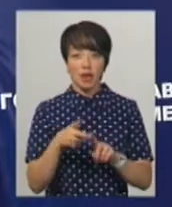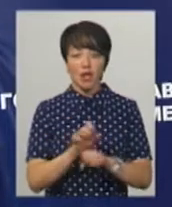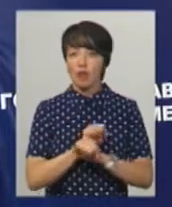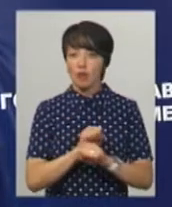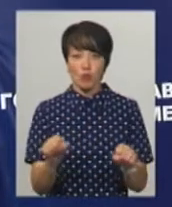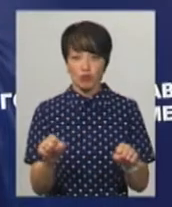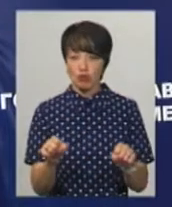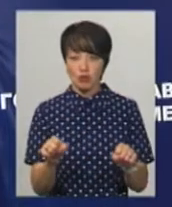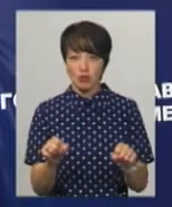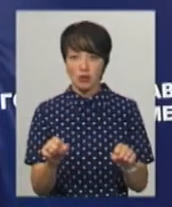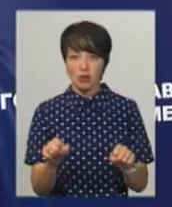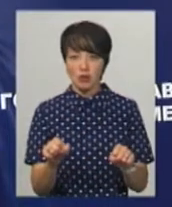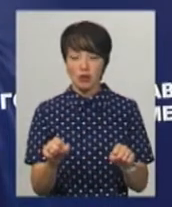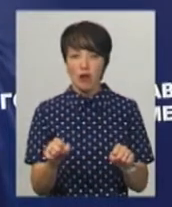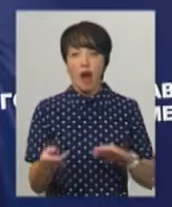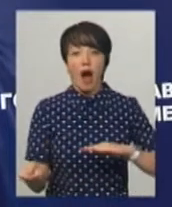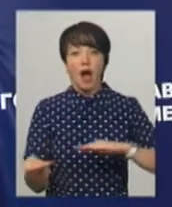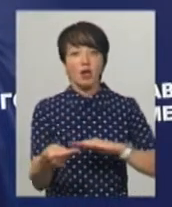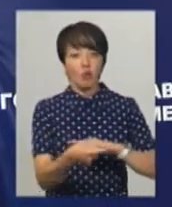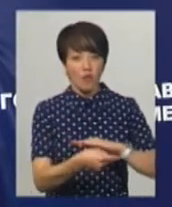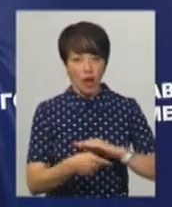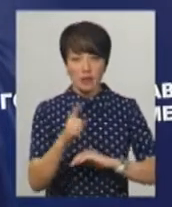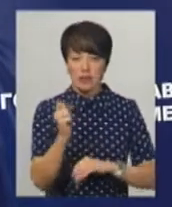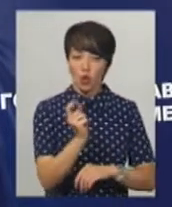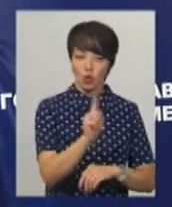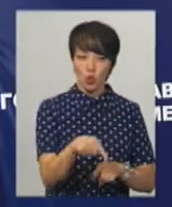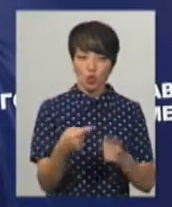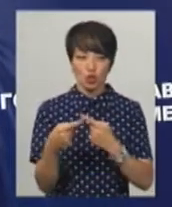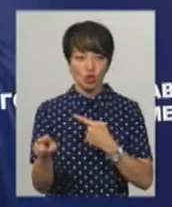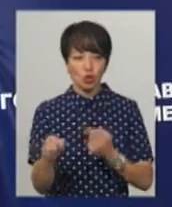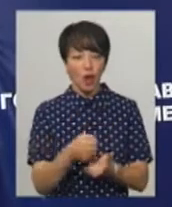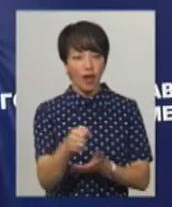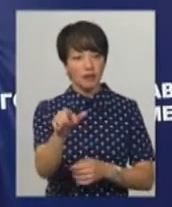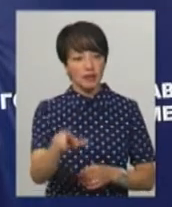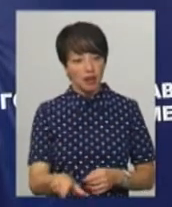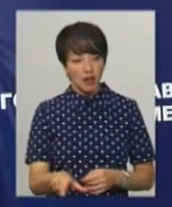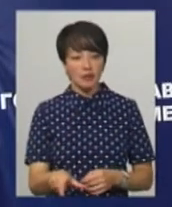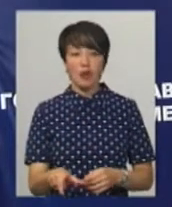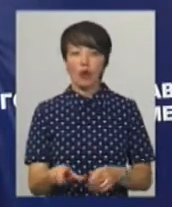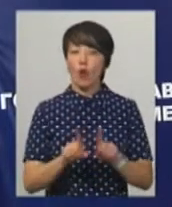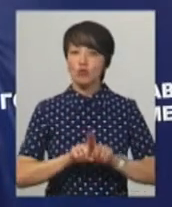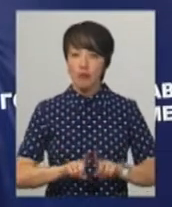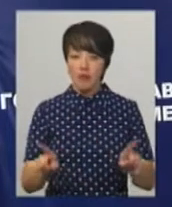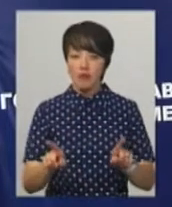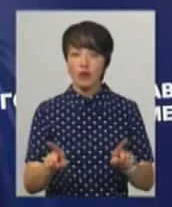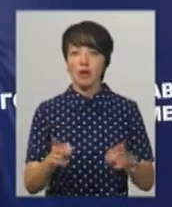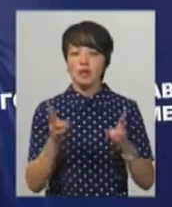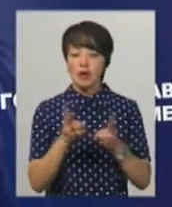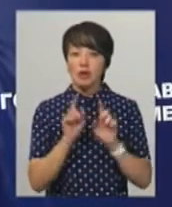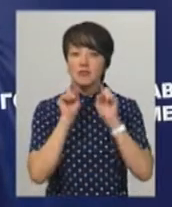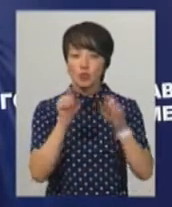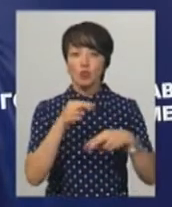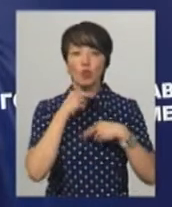можна будь-яким чином агітувати за того чи іншого кандидата. Особливо виборцям необхідно звернути